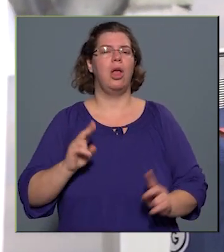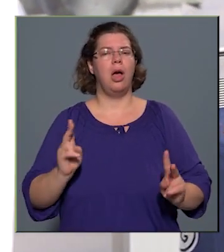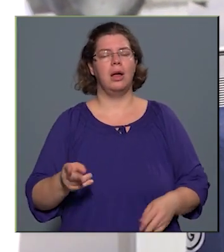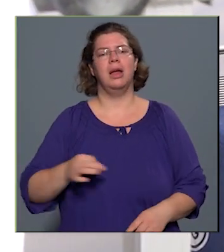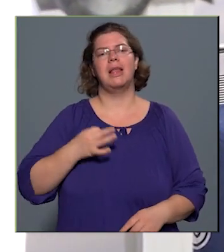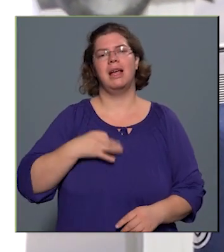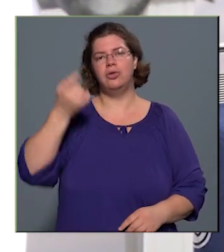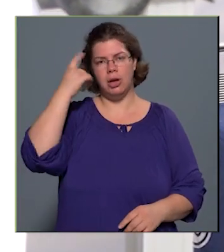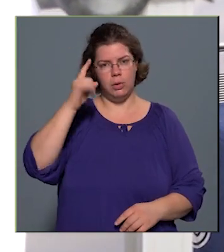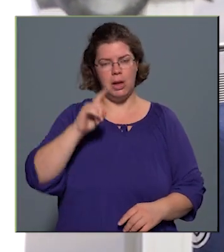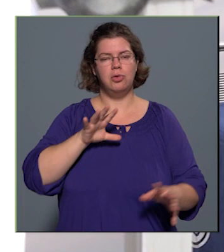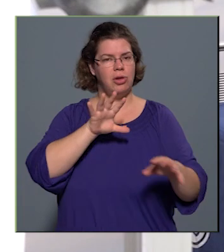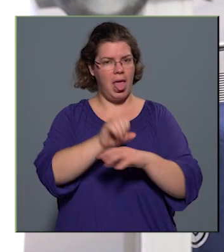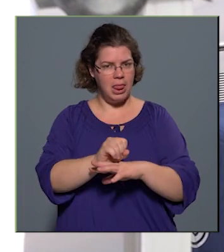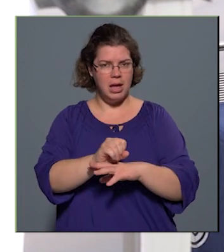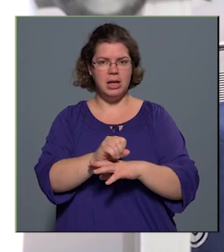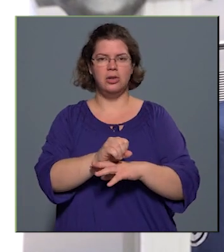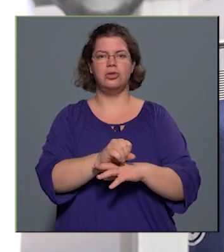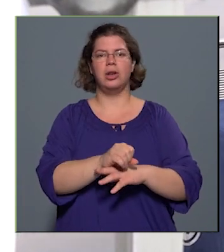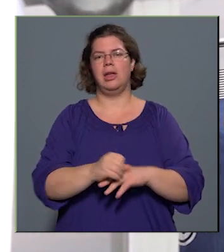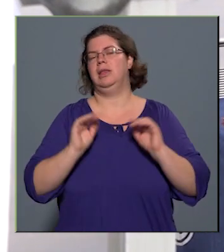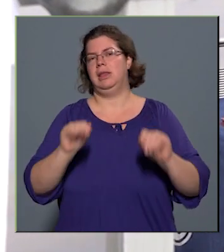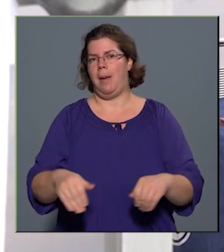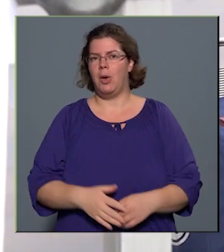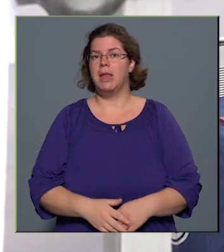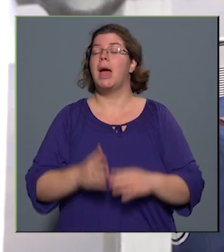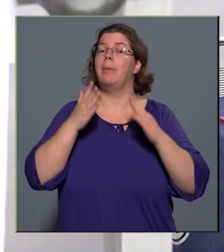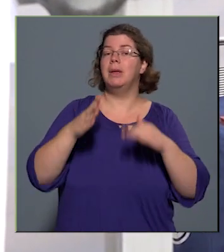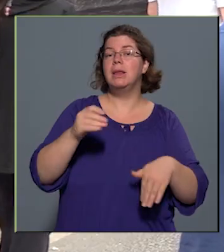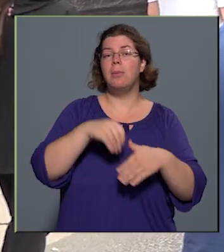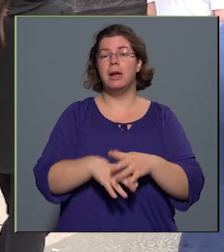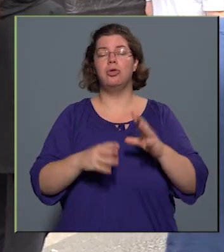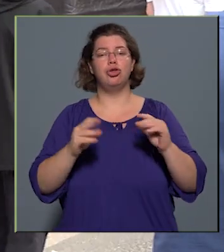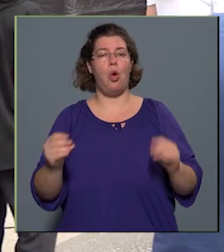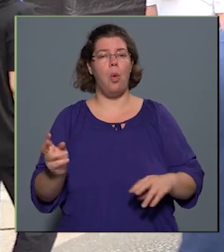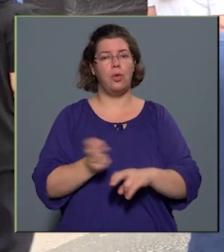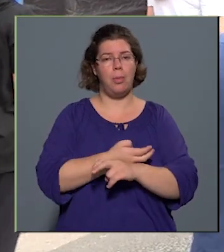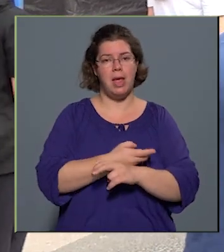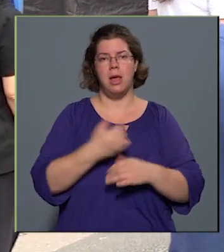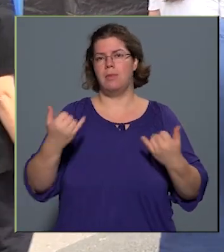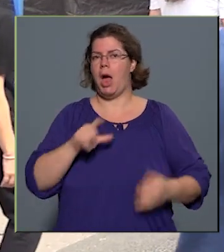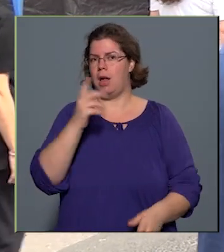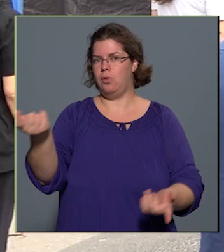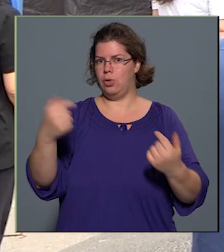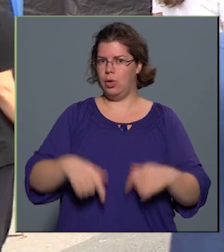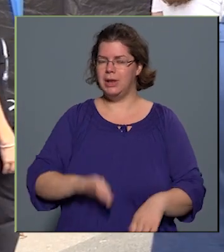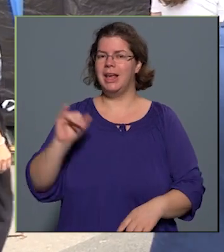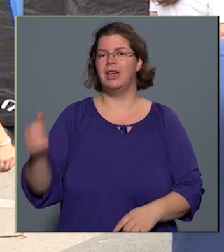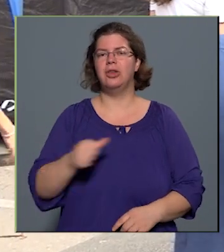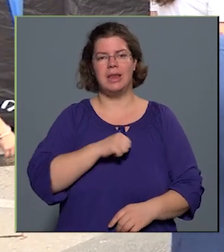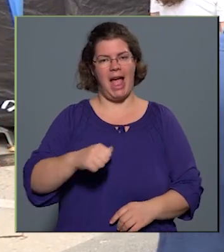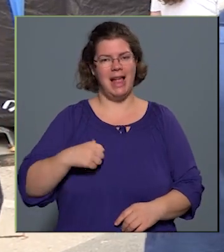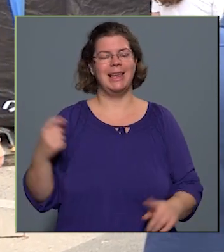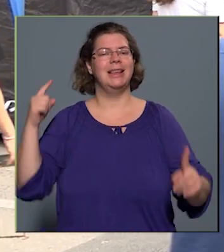egészségtudatos életmód elérését támogatják. Bízom benne, hogy nagyon sok kőbányai el fog ma jönni, és az egyén